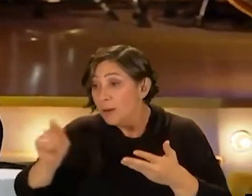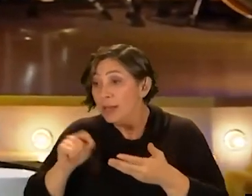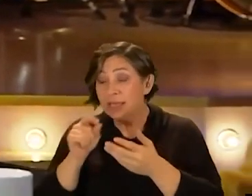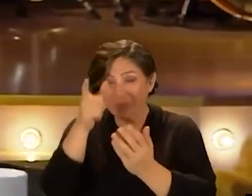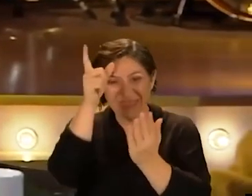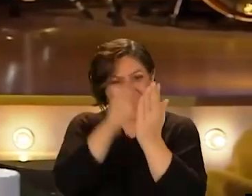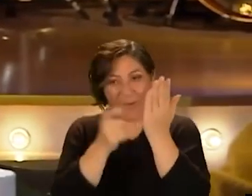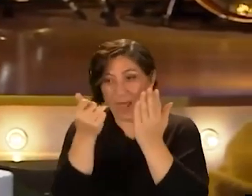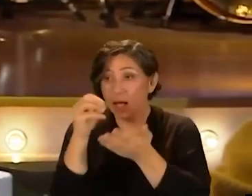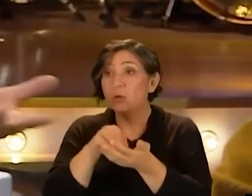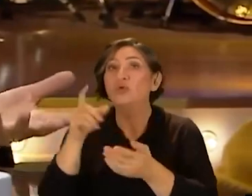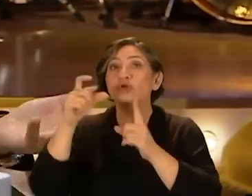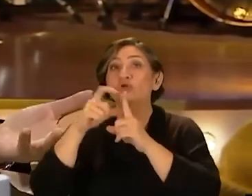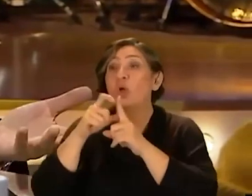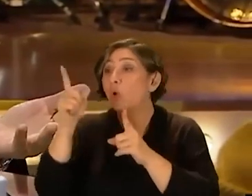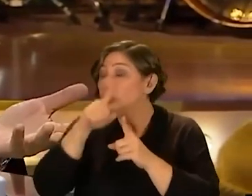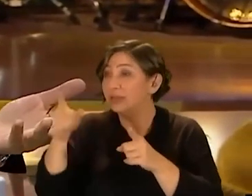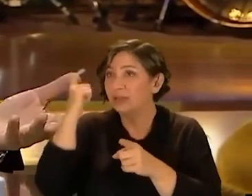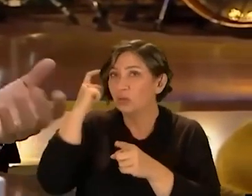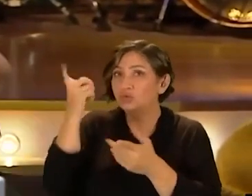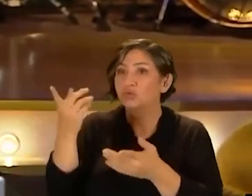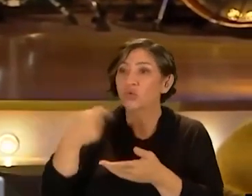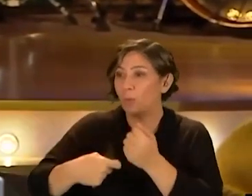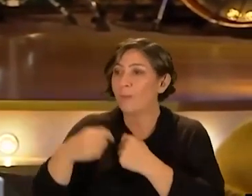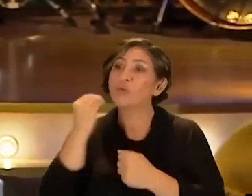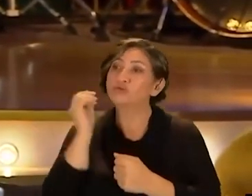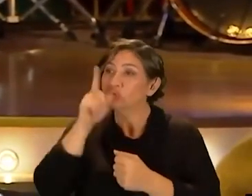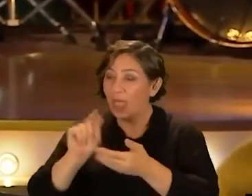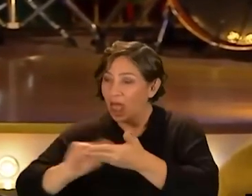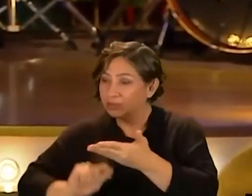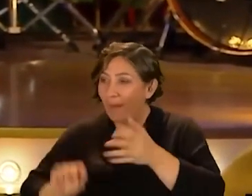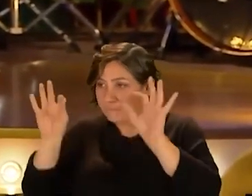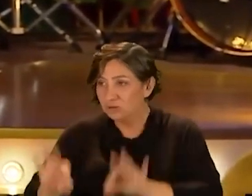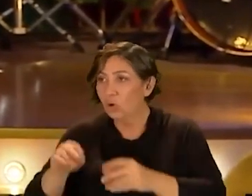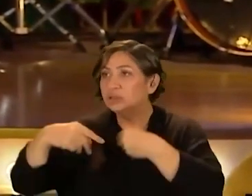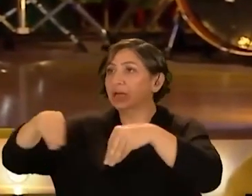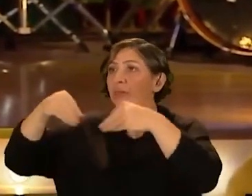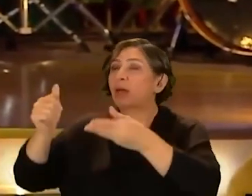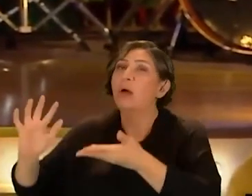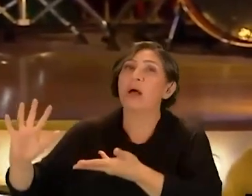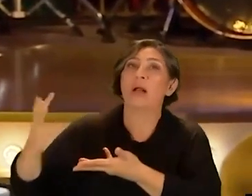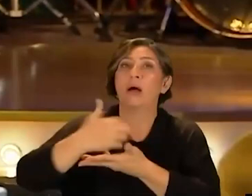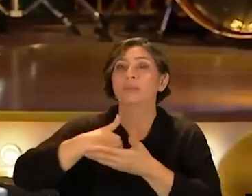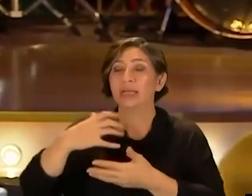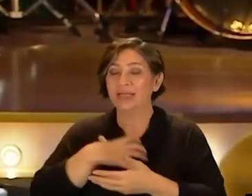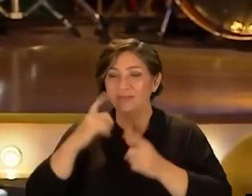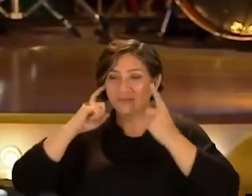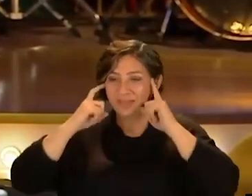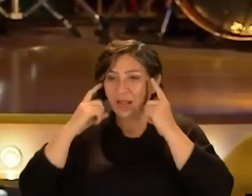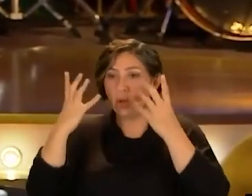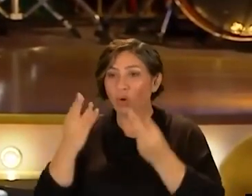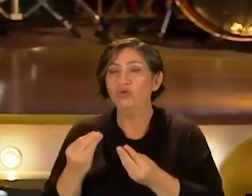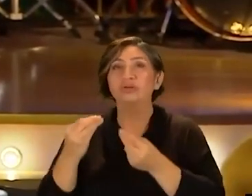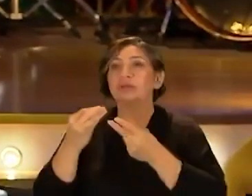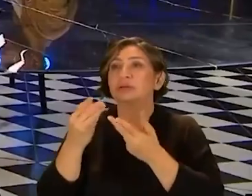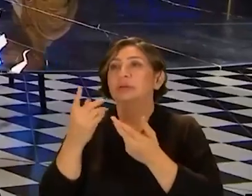sayfa başı para alarak Dostoyevski'yi de o yüzden tanıyoruz biz onun büyük bir hani görüşleri uğruna kendini feda eden bir